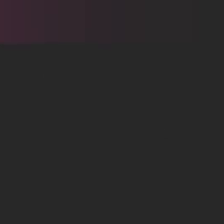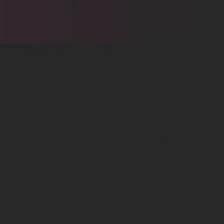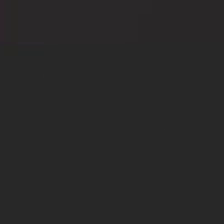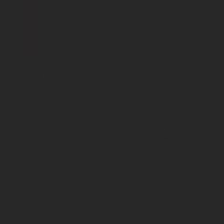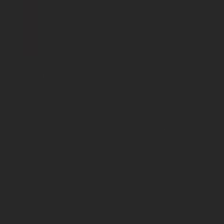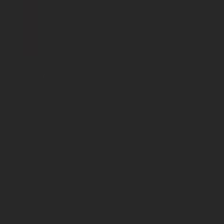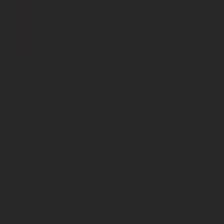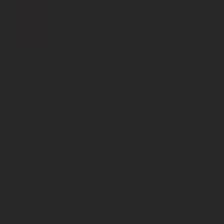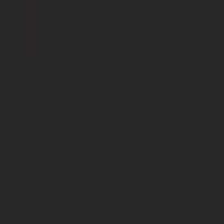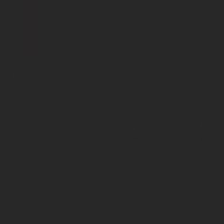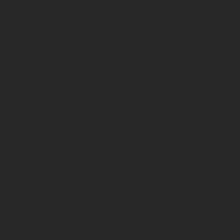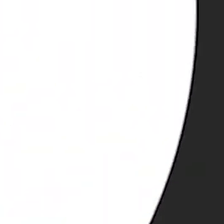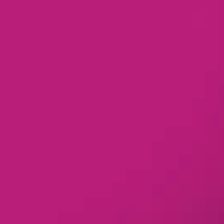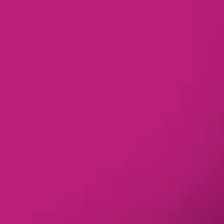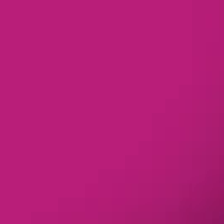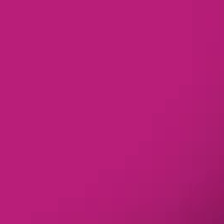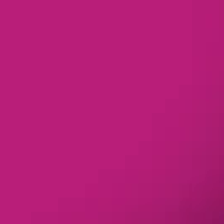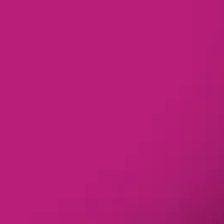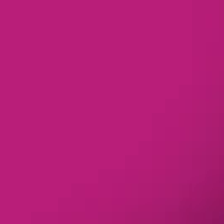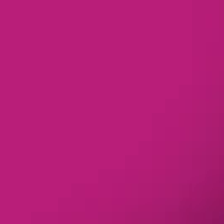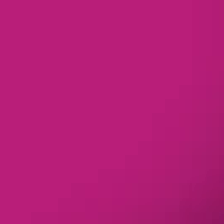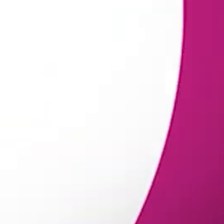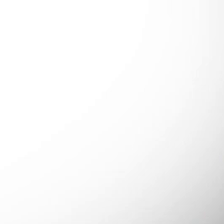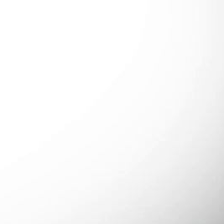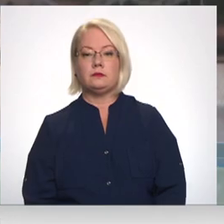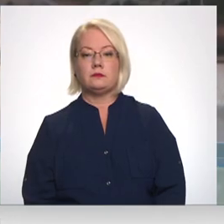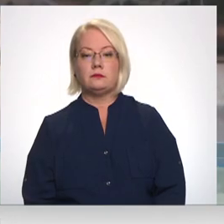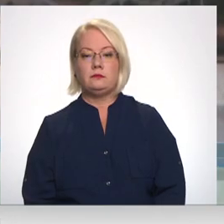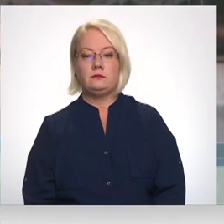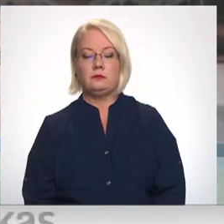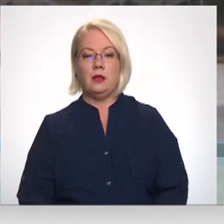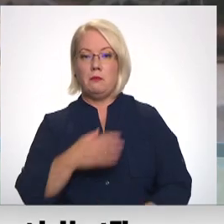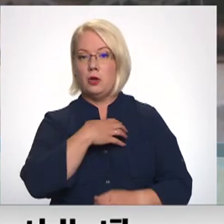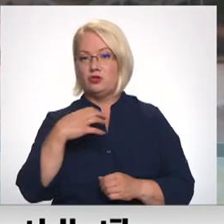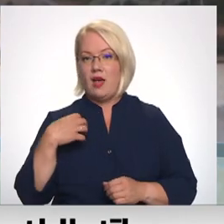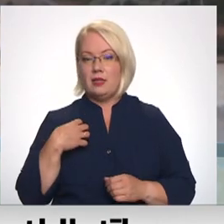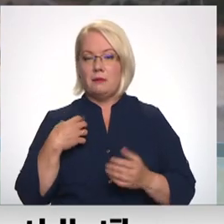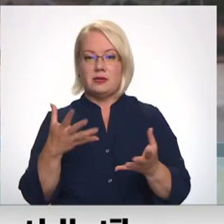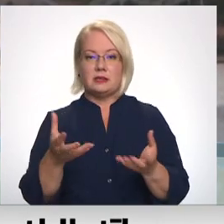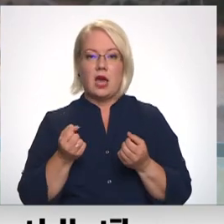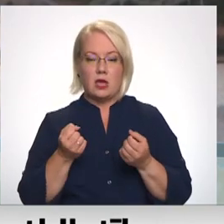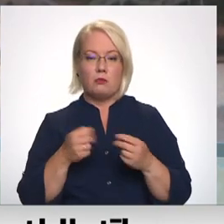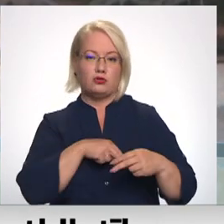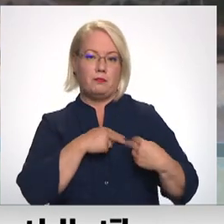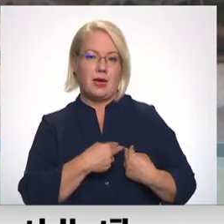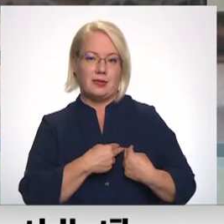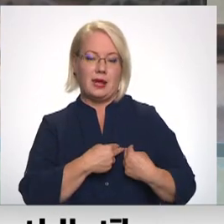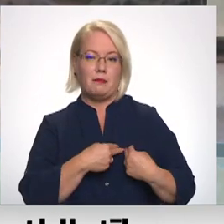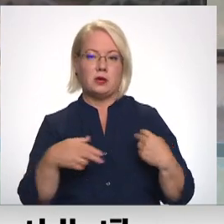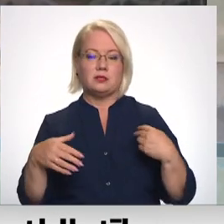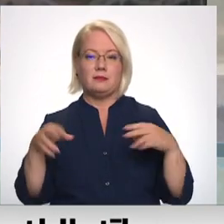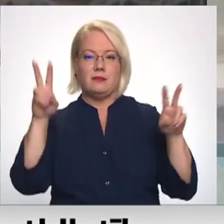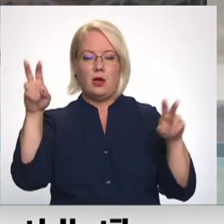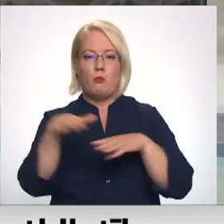Re, visi ēters ir te! Pašvaldības saņēmušas biedrības publiskās